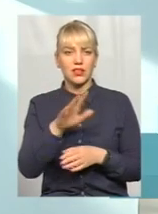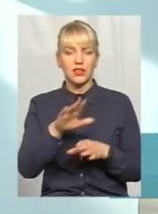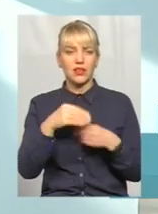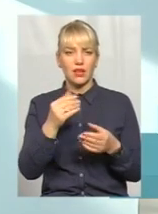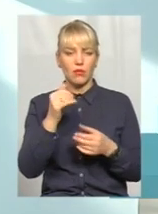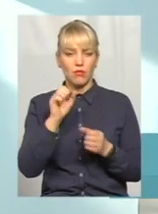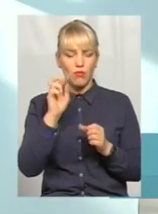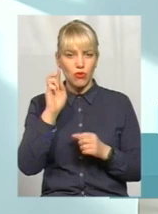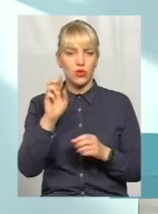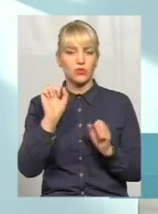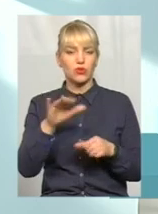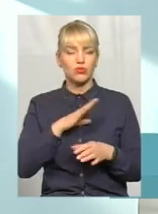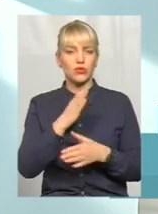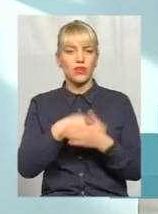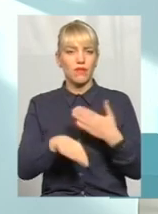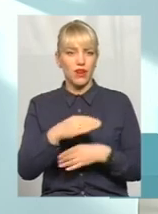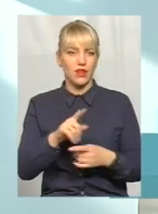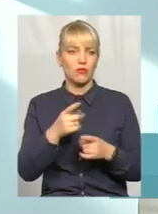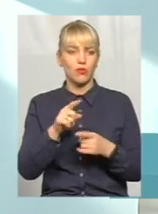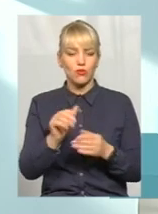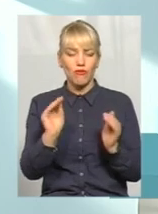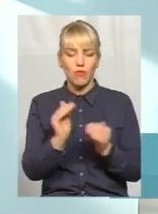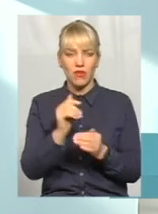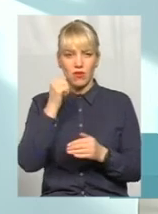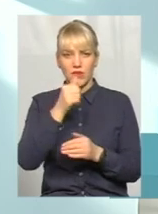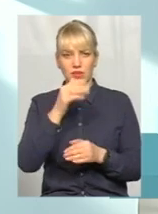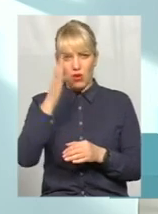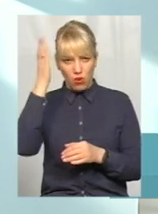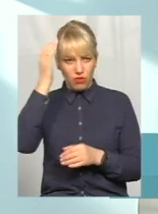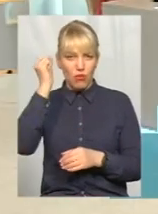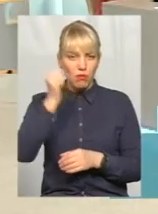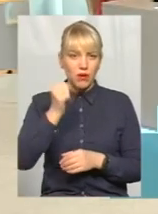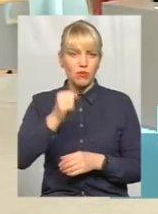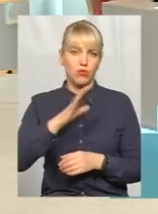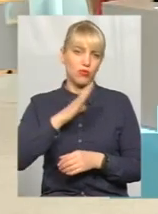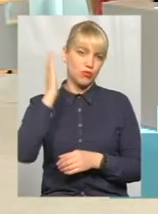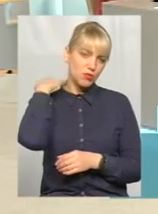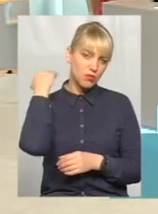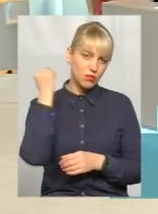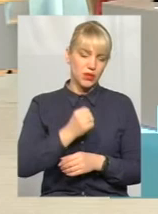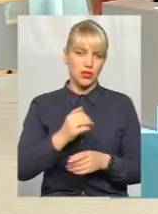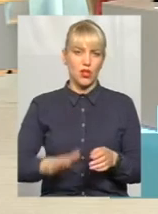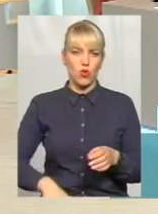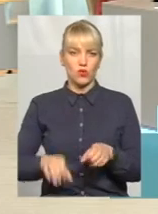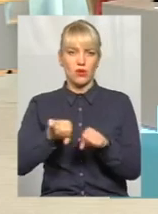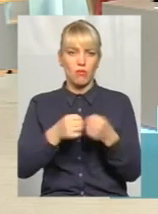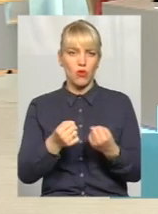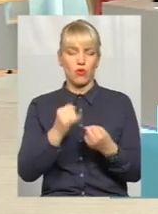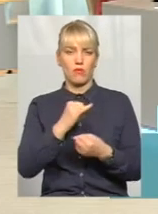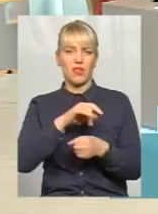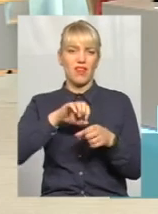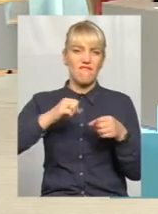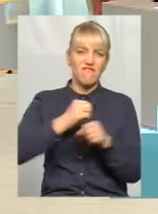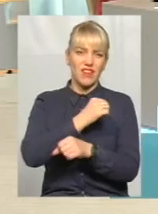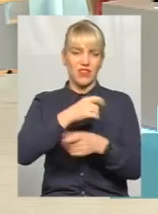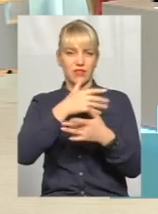бути інвалідом, в зв'язку з тим, що в такому маленькому віці, і він по голові битий, і тулу побитий, і ножка поломана, і там вивихи, так